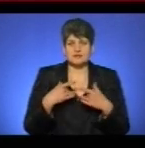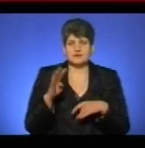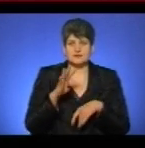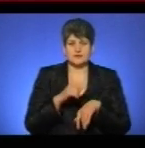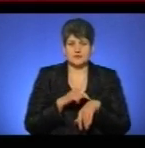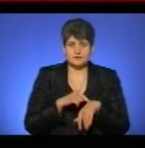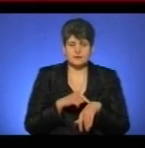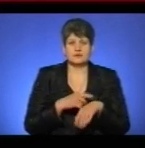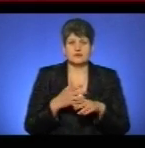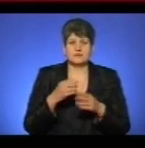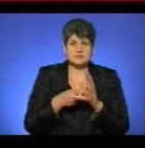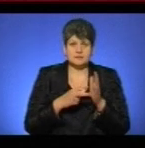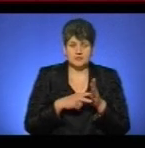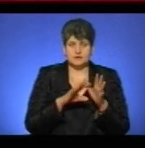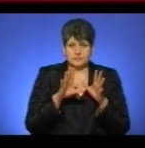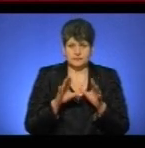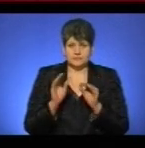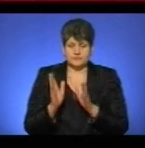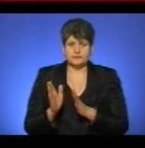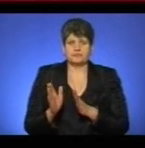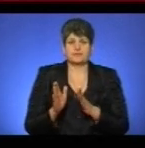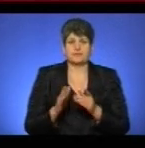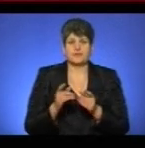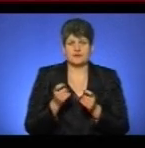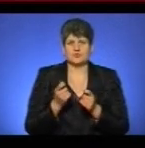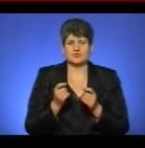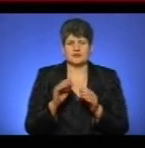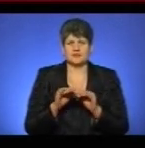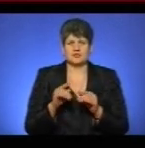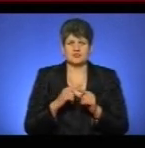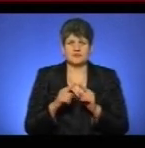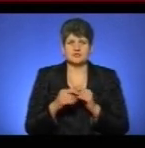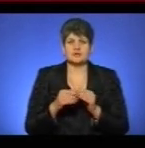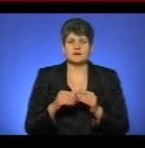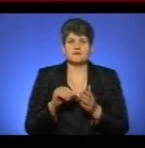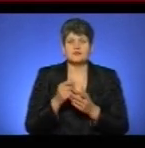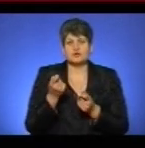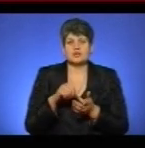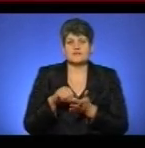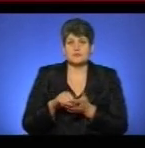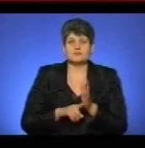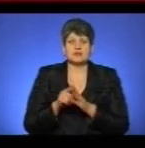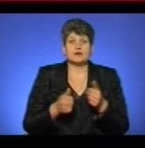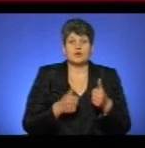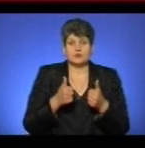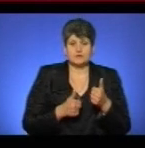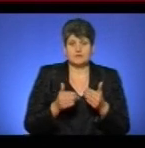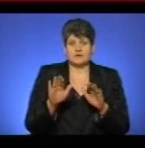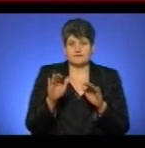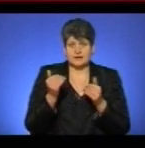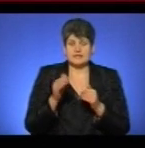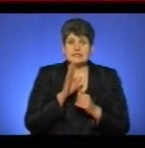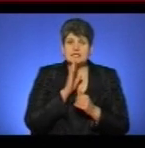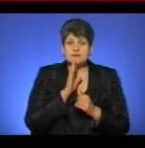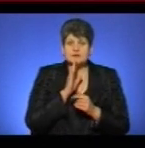годину, так як ми запланували. Ну там трошки діти швидше прийшли. Ми трошки повиступали і почався конкурс. Не викликали дівчинку. Тут